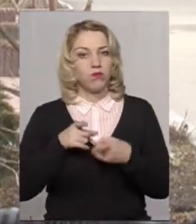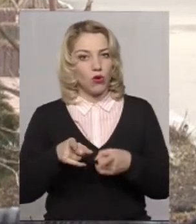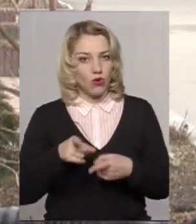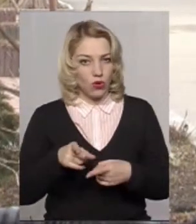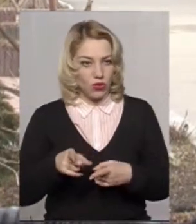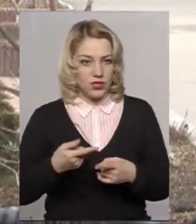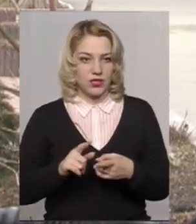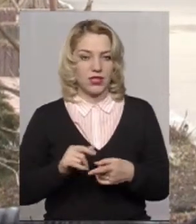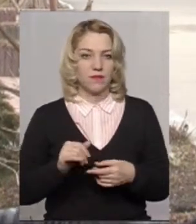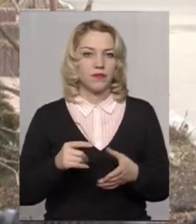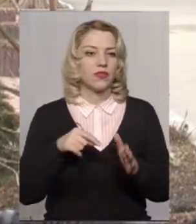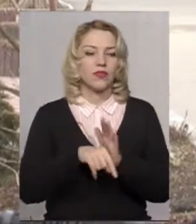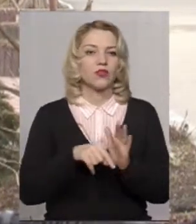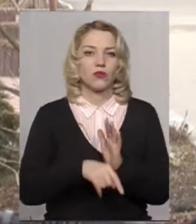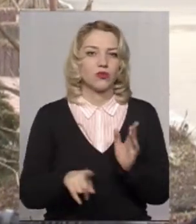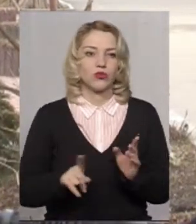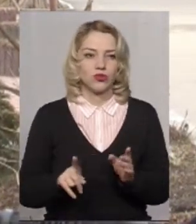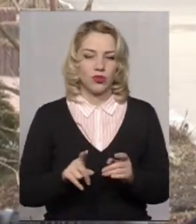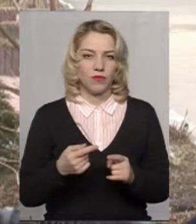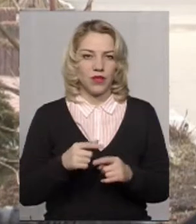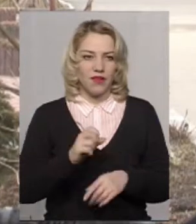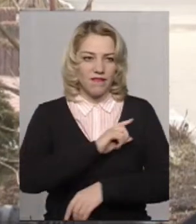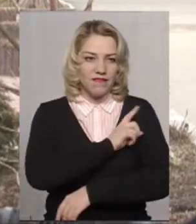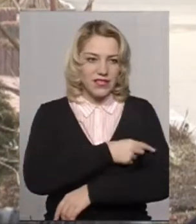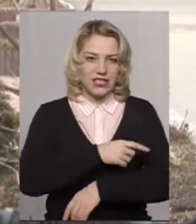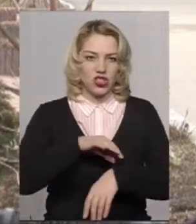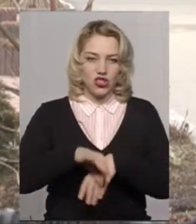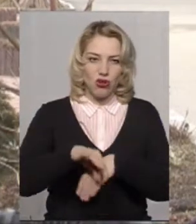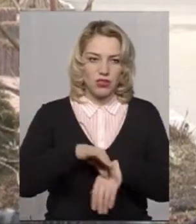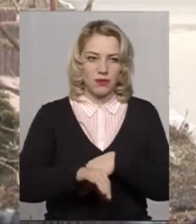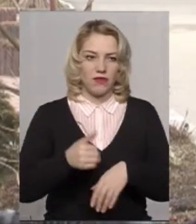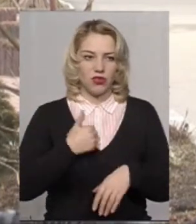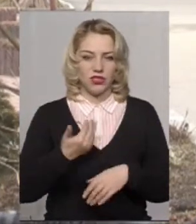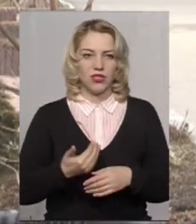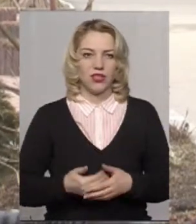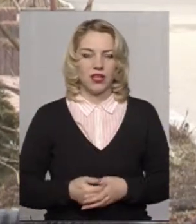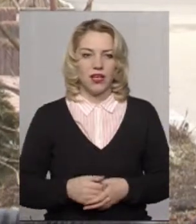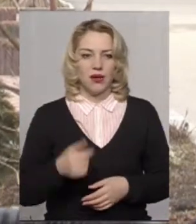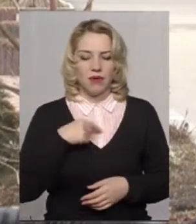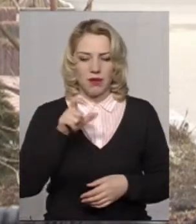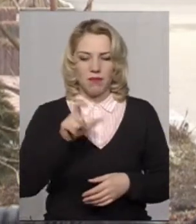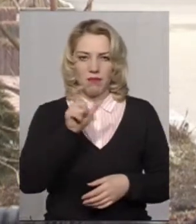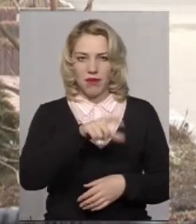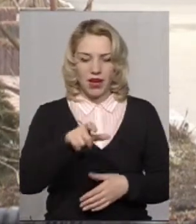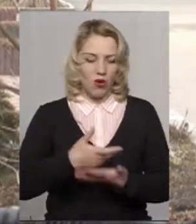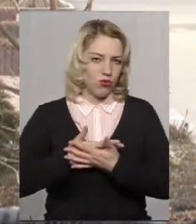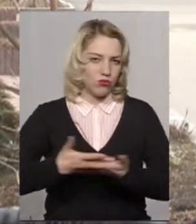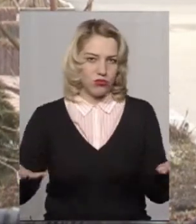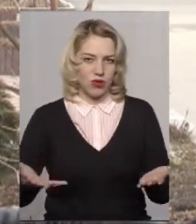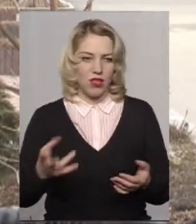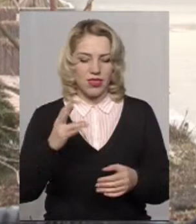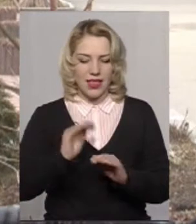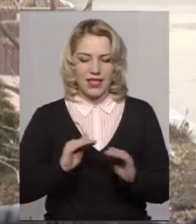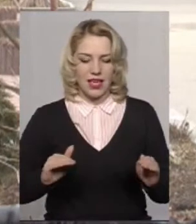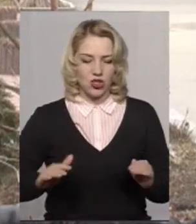в плані до того, навіть до фізичної розправи, до того, що мене, типу, прилюдно було такий момент, коли мене на дитячому